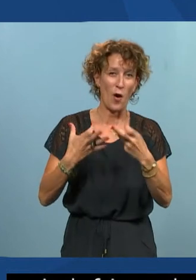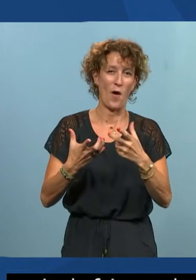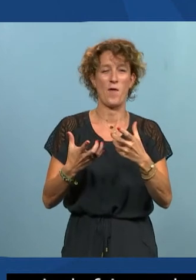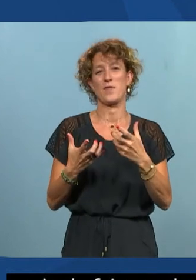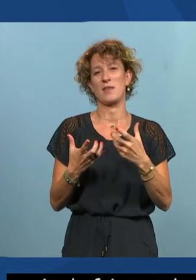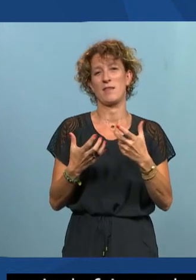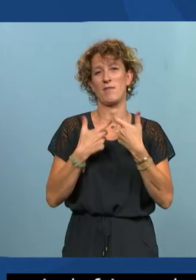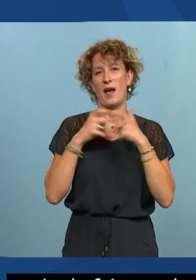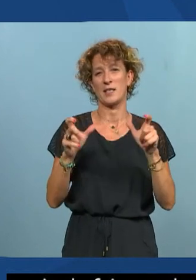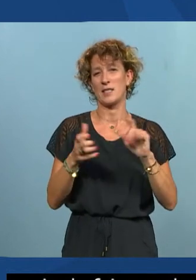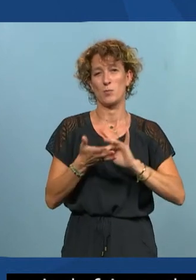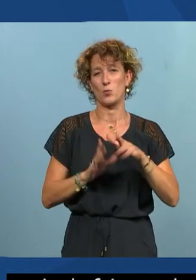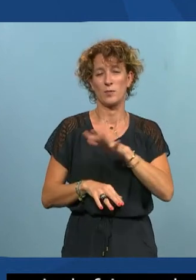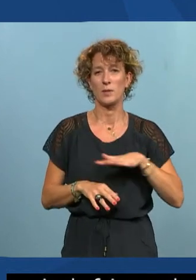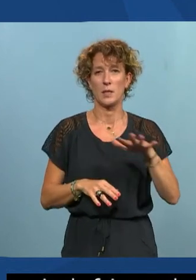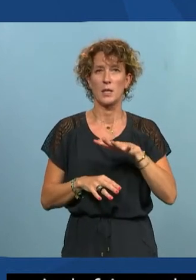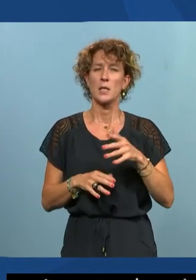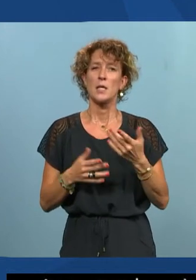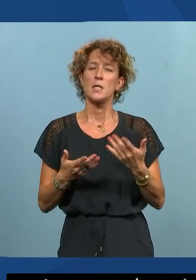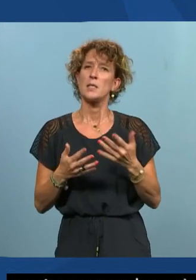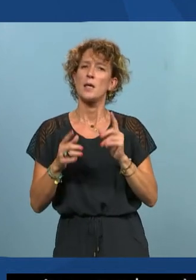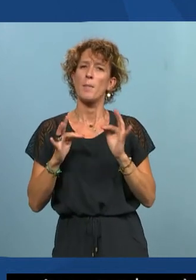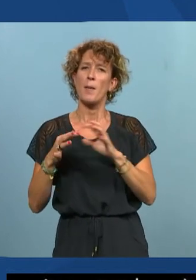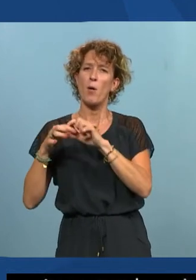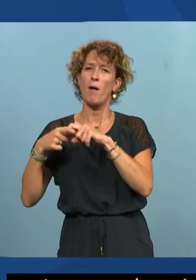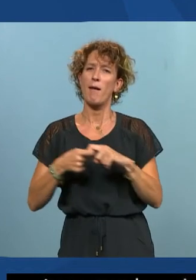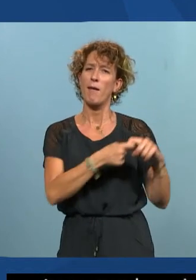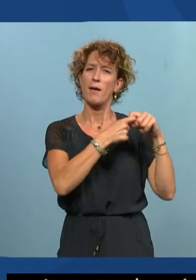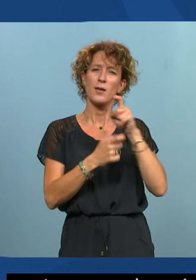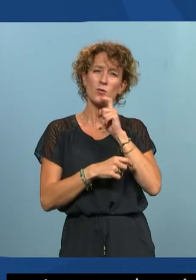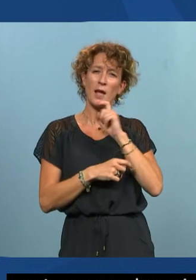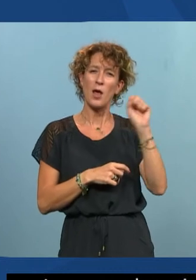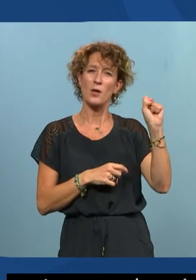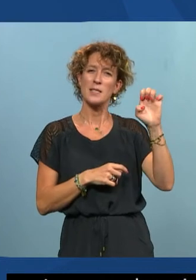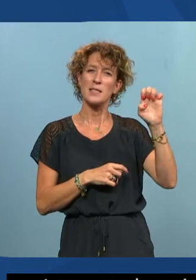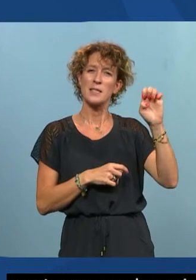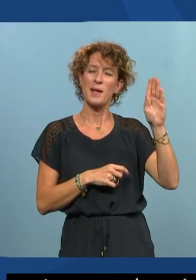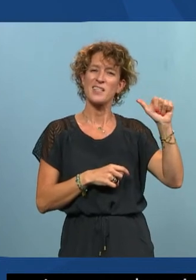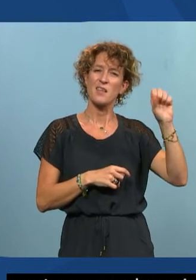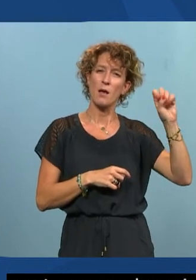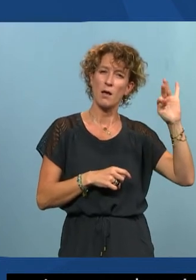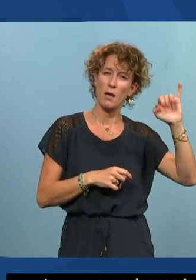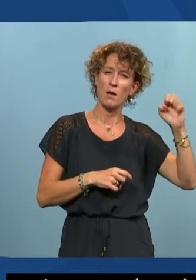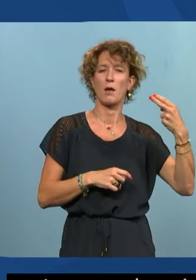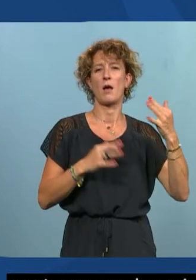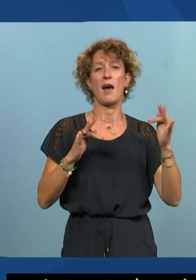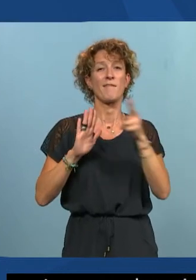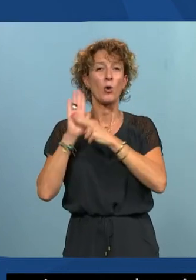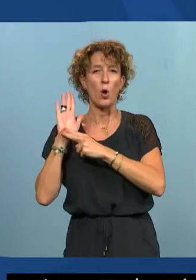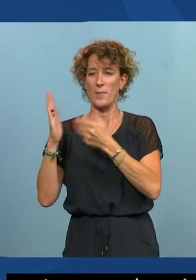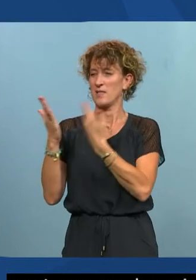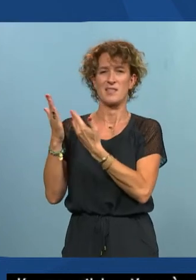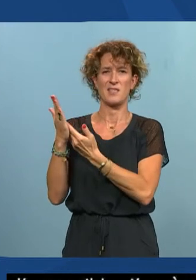ça rejoint un peu ce que disait Sébastien sur les normes en gros les normes et les référenciers ce n pas fait pour embêter le monde